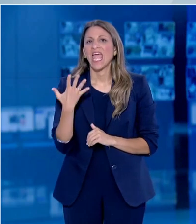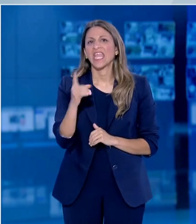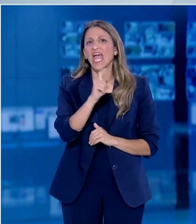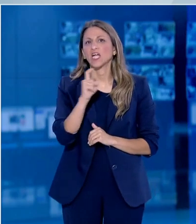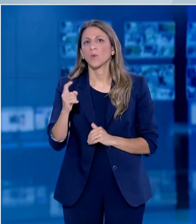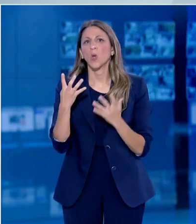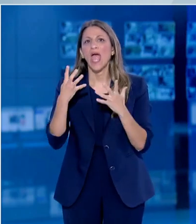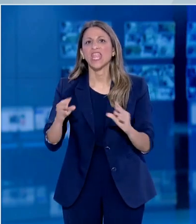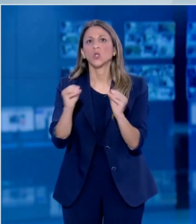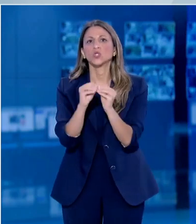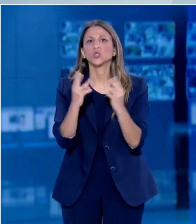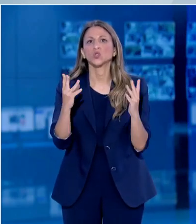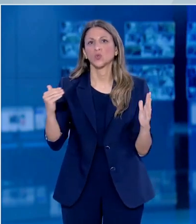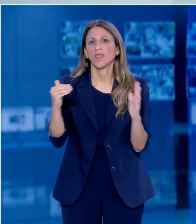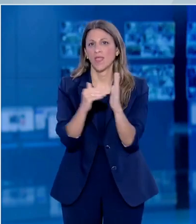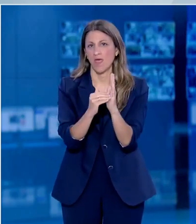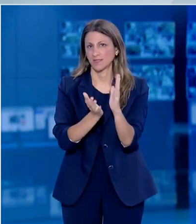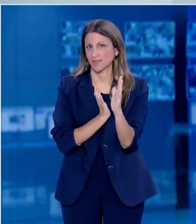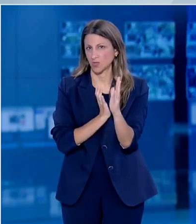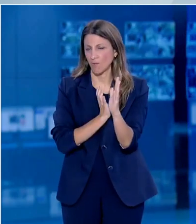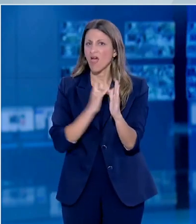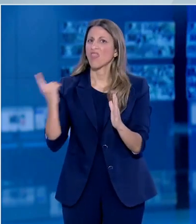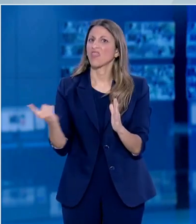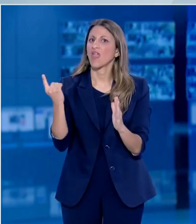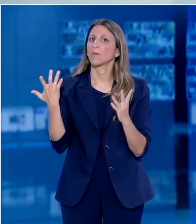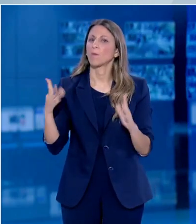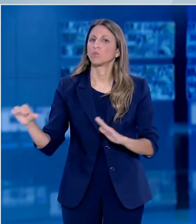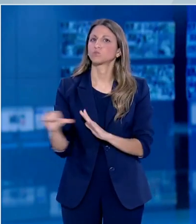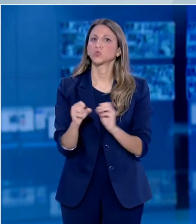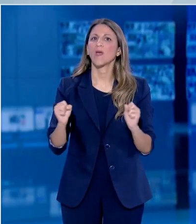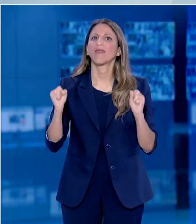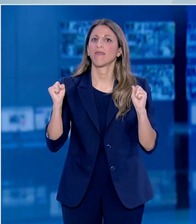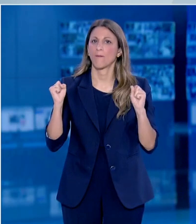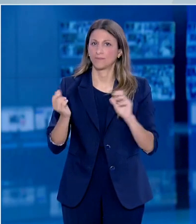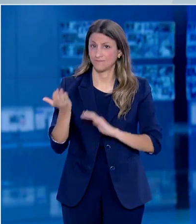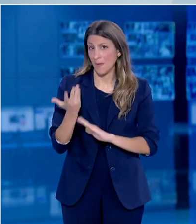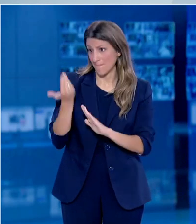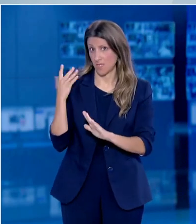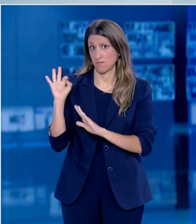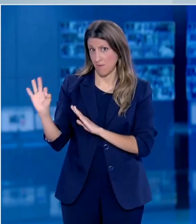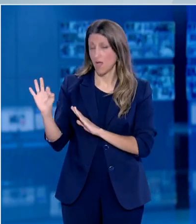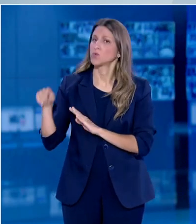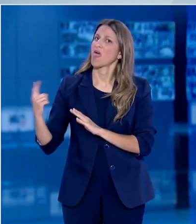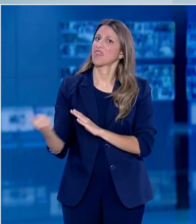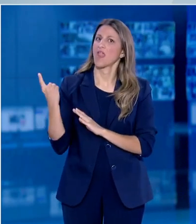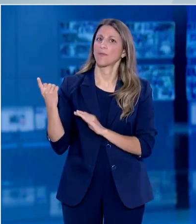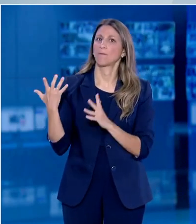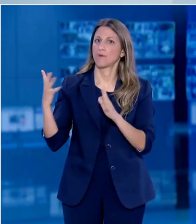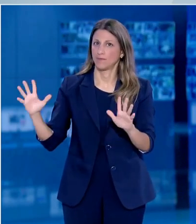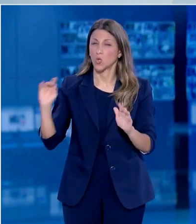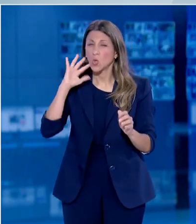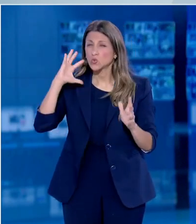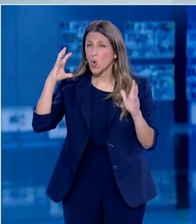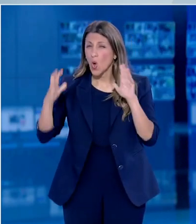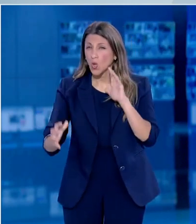.928.000 συνάνθρωποι μας ανέρωσαν και έγιναν καλά ενώ είχαν μολυνθεί από τον ιό. Παγκόσμια έχουν